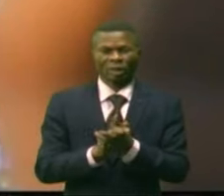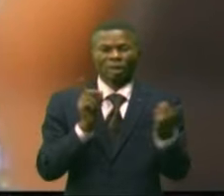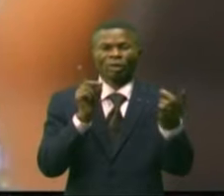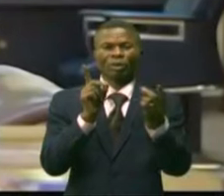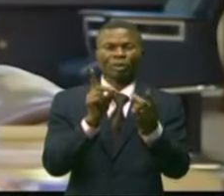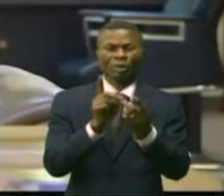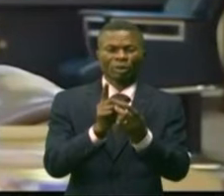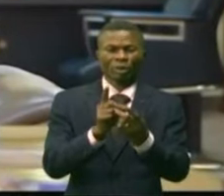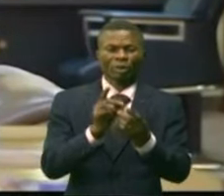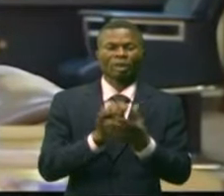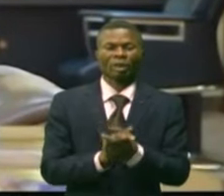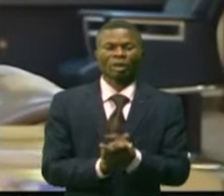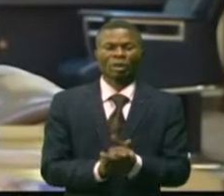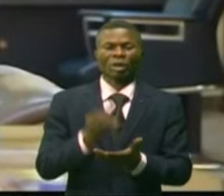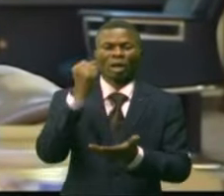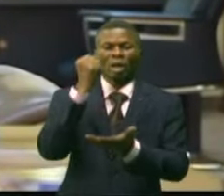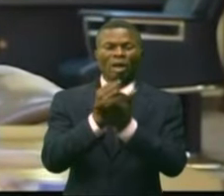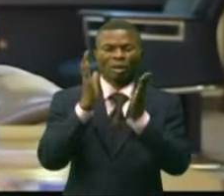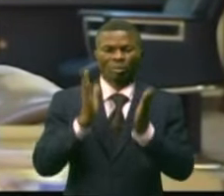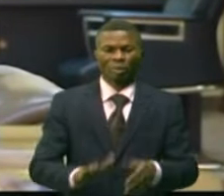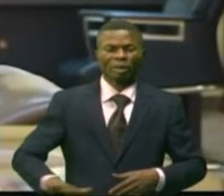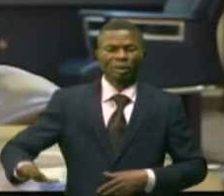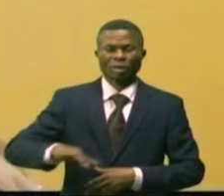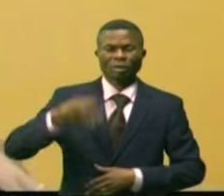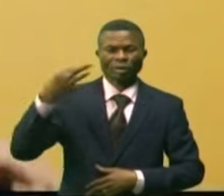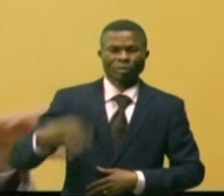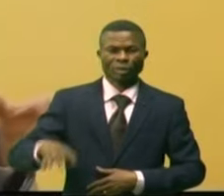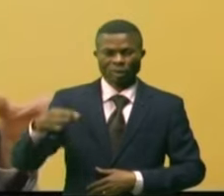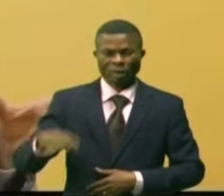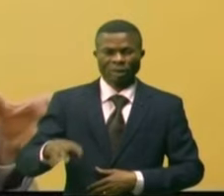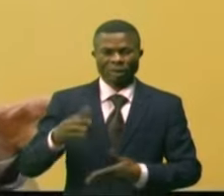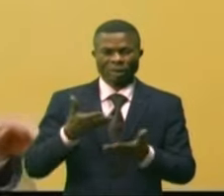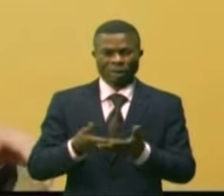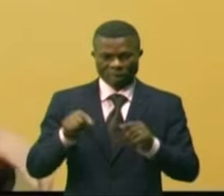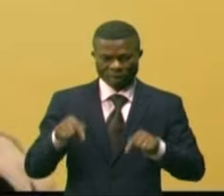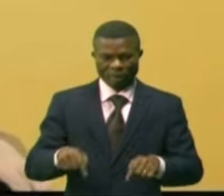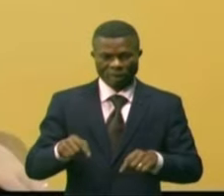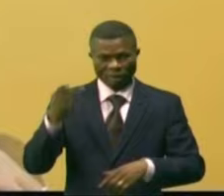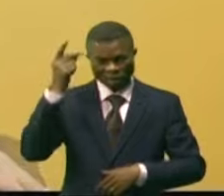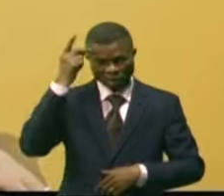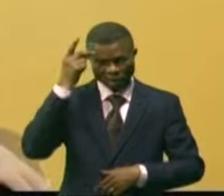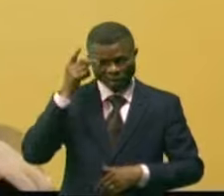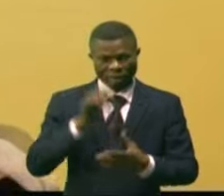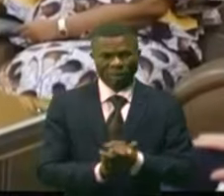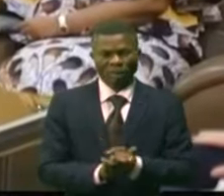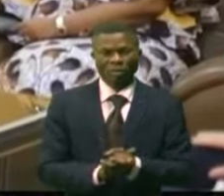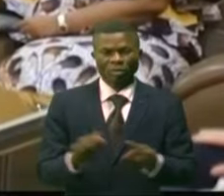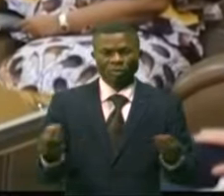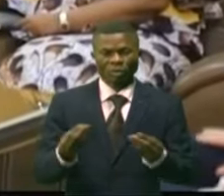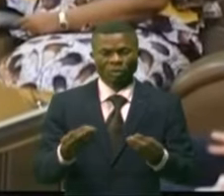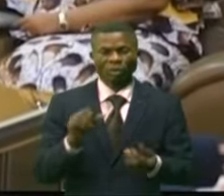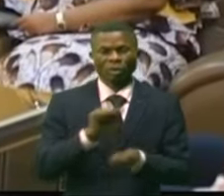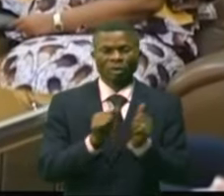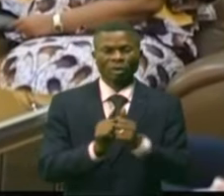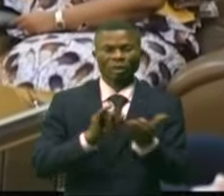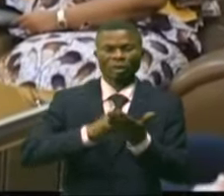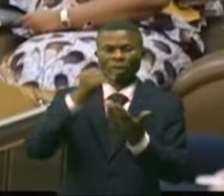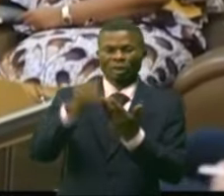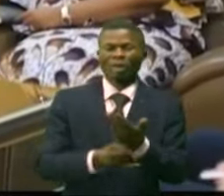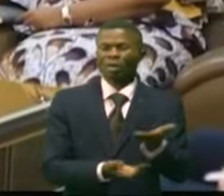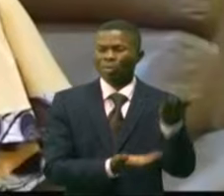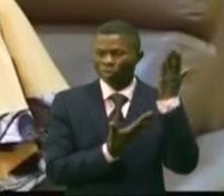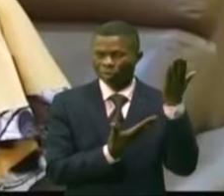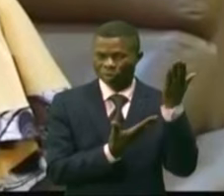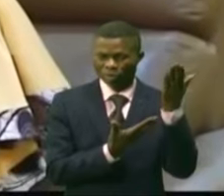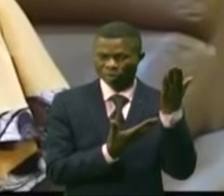professeure Marie-Thérèse Somboy a échangé avec les diplomates français en poste à Kinshasa sur les projets prioritaires